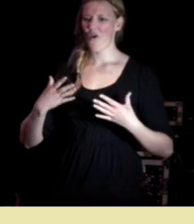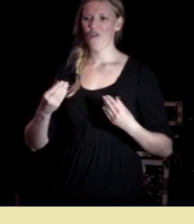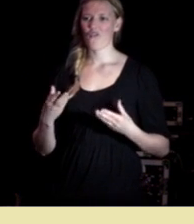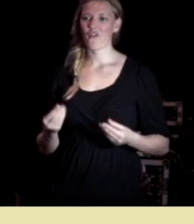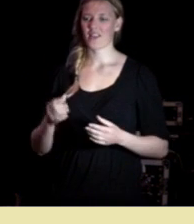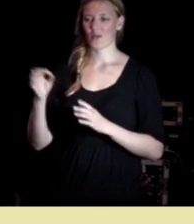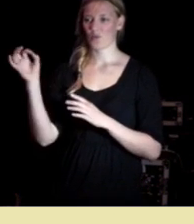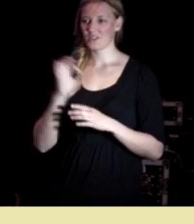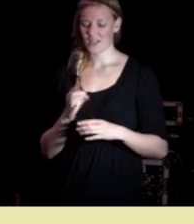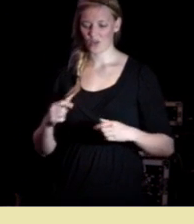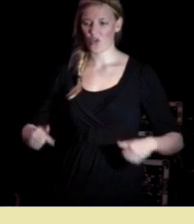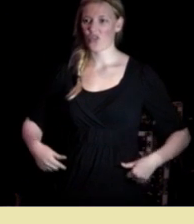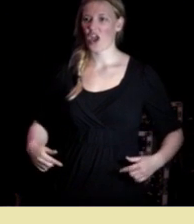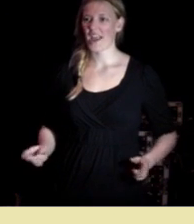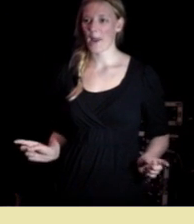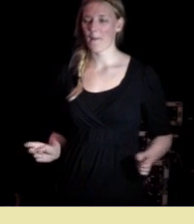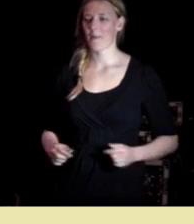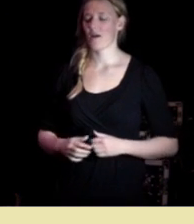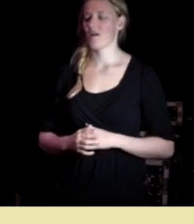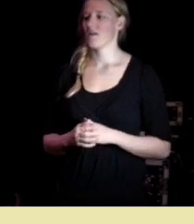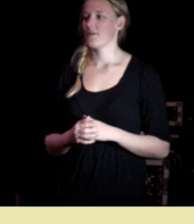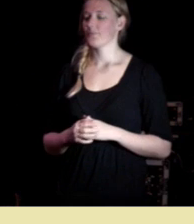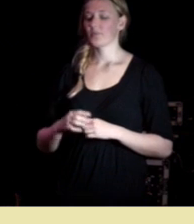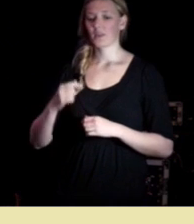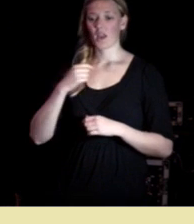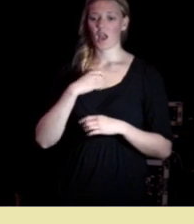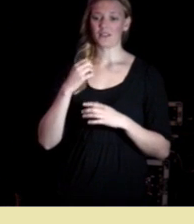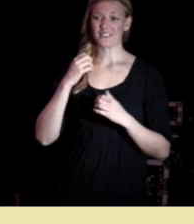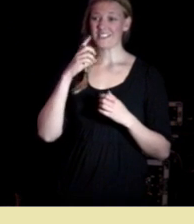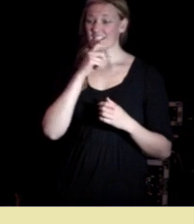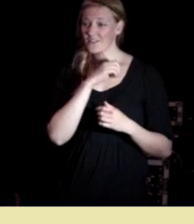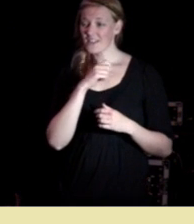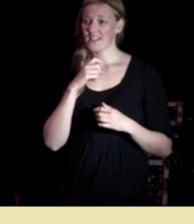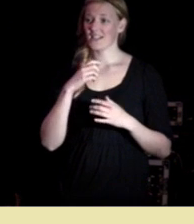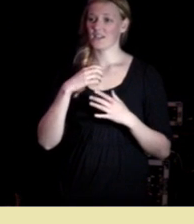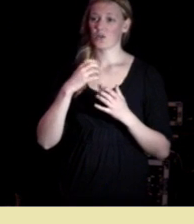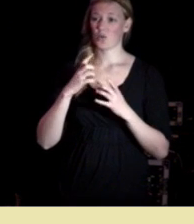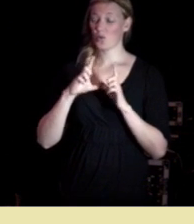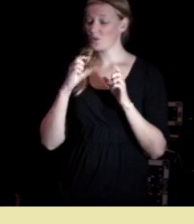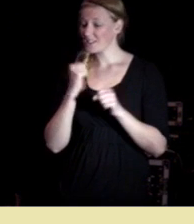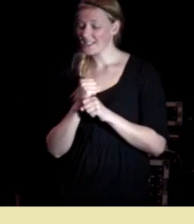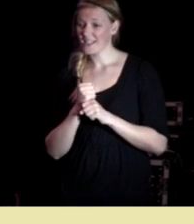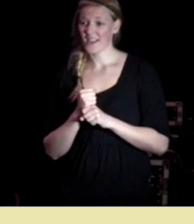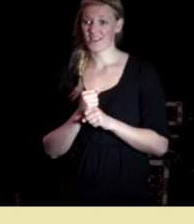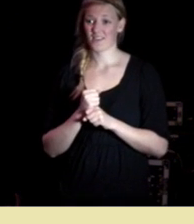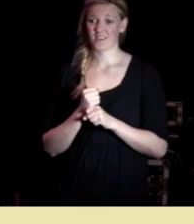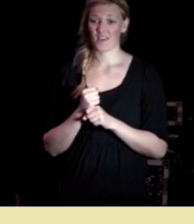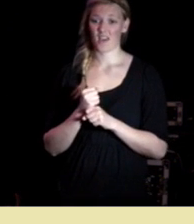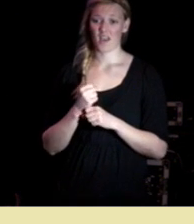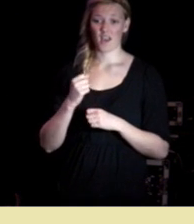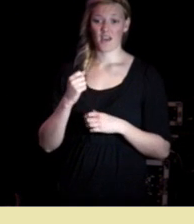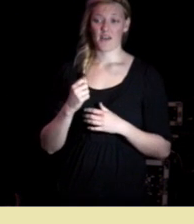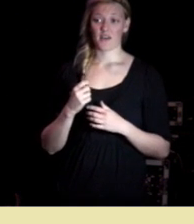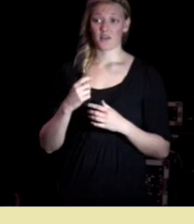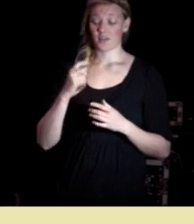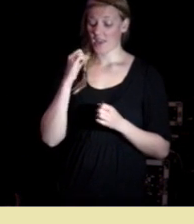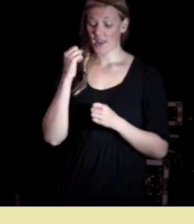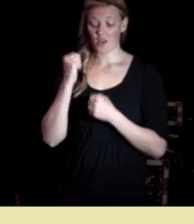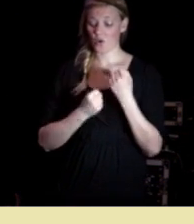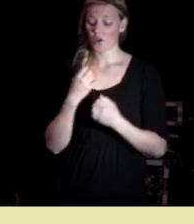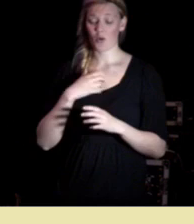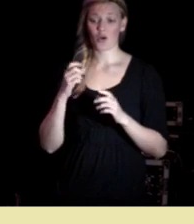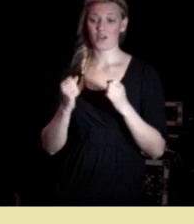språk for det moderne mennesket handler om tvil usikkerhet utrygghet ambivalens det håndterer man ikke på 3D-mølle hvordan skal man